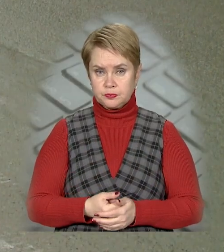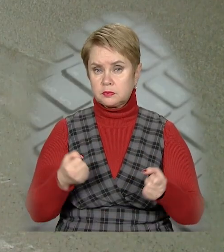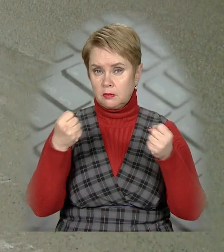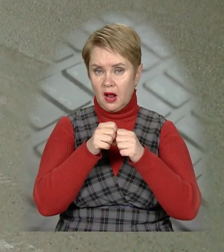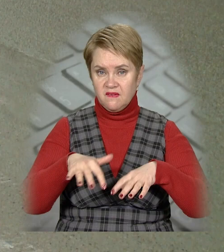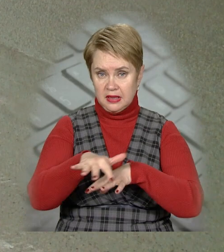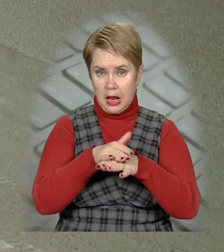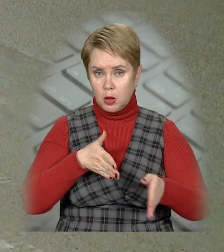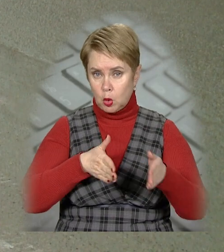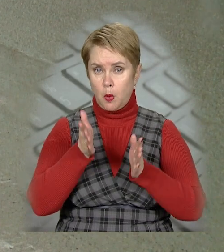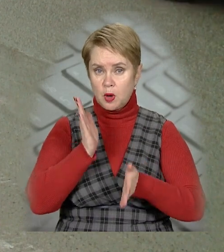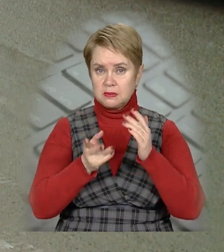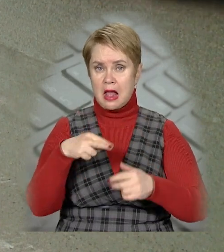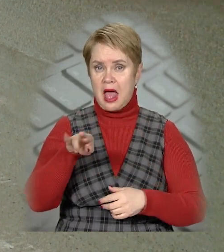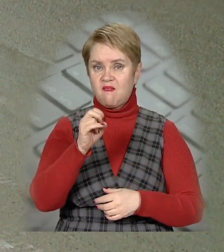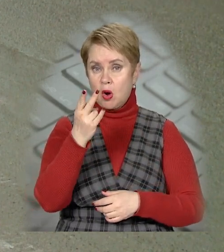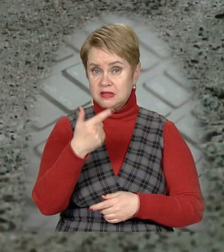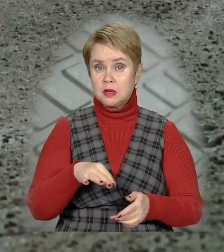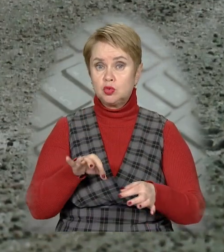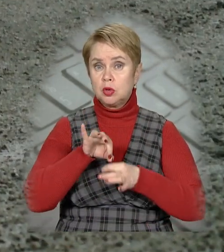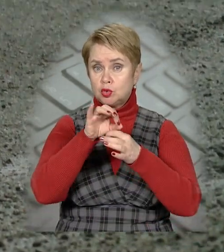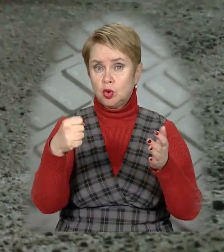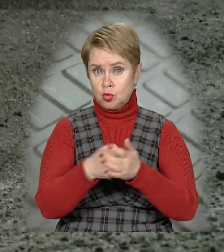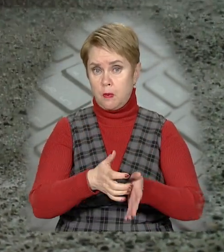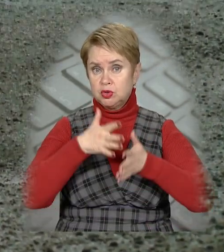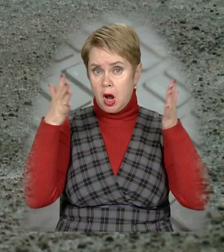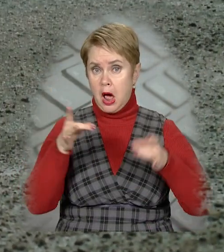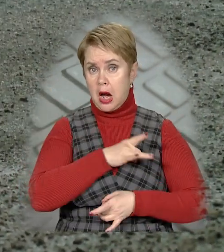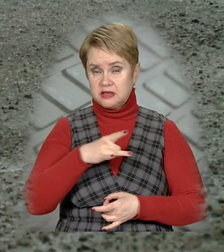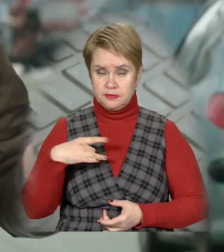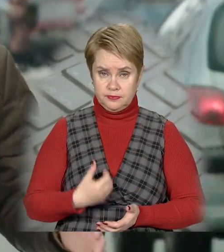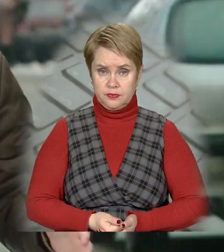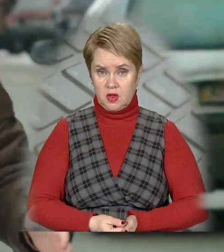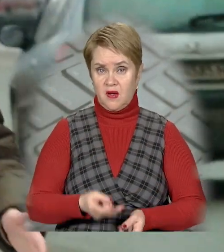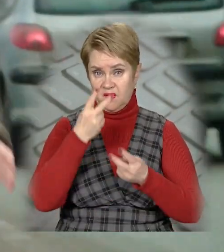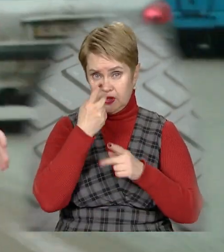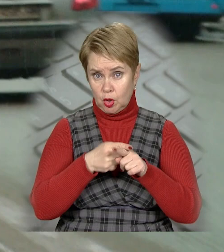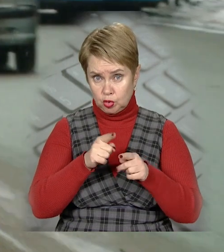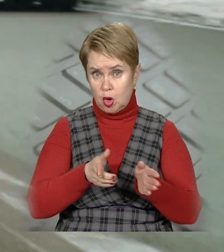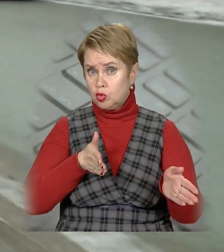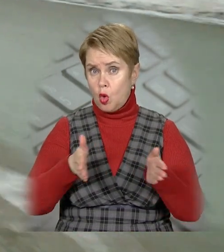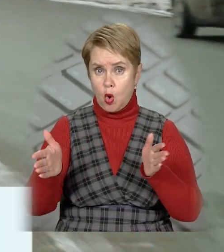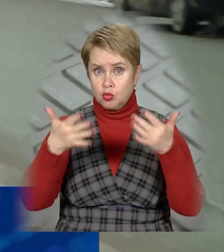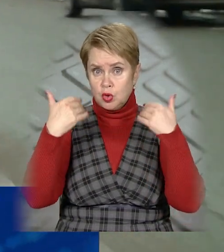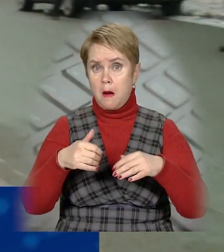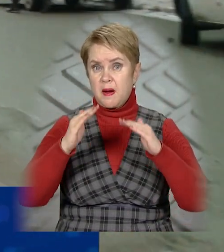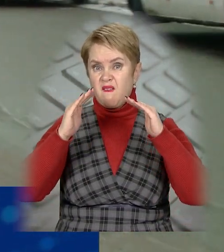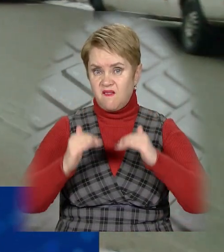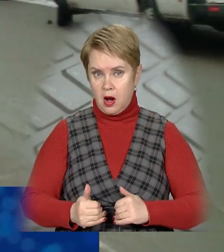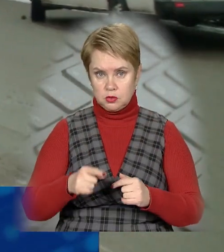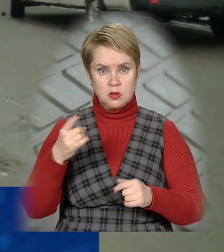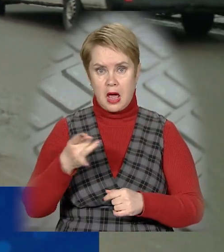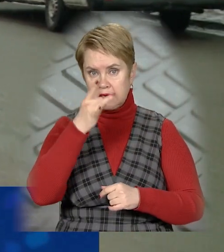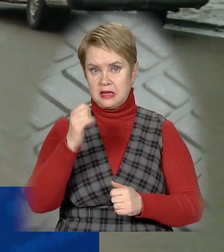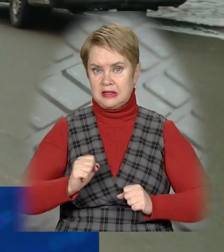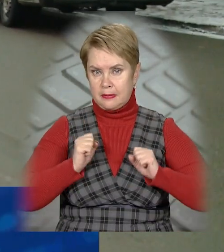Аварійна ділянка дороги на проспекті Дмитра Єворницького досягла вже чималих розмірів. Помітно, що цей шматок дороги вже провалюється і